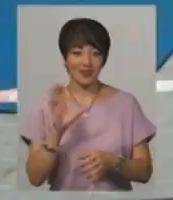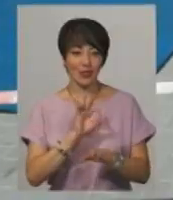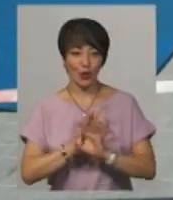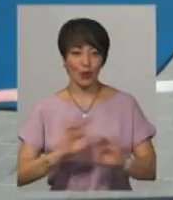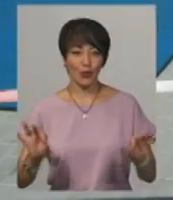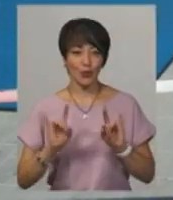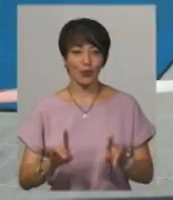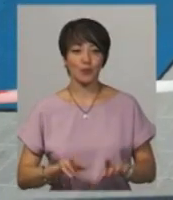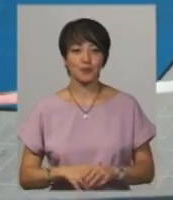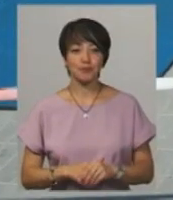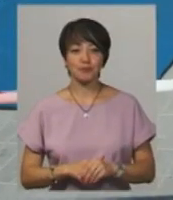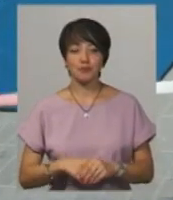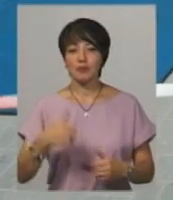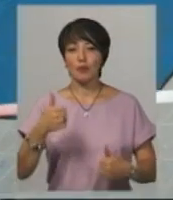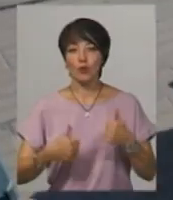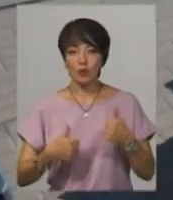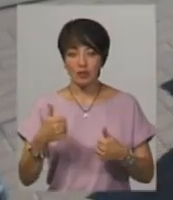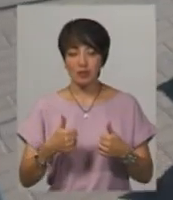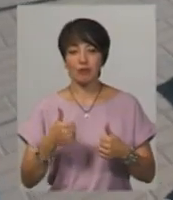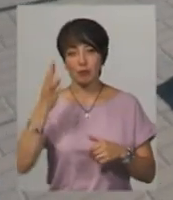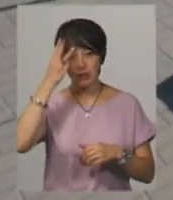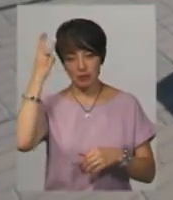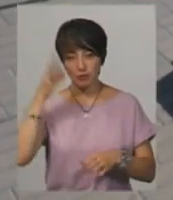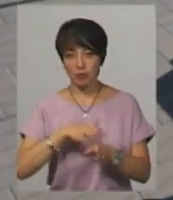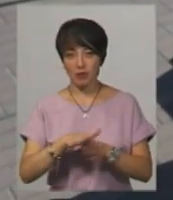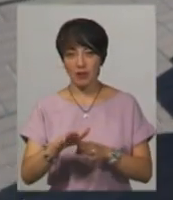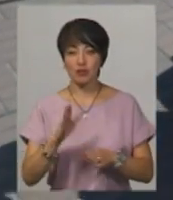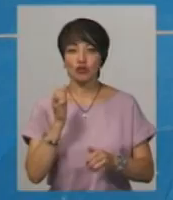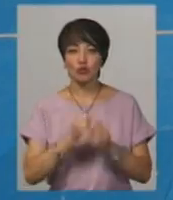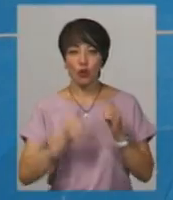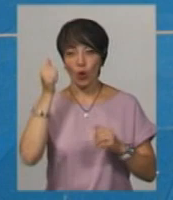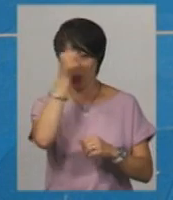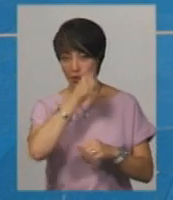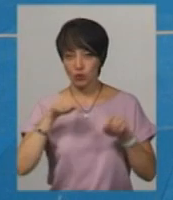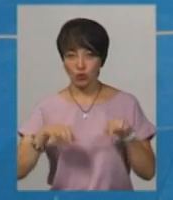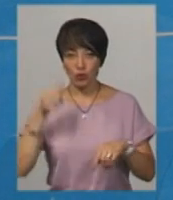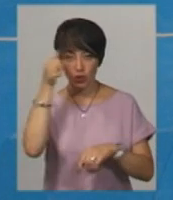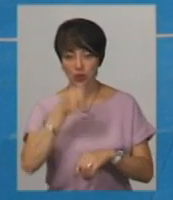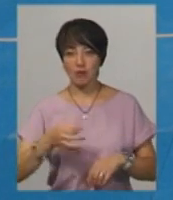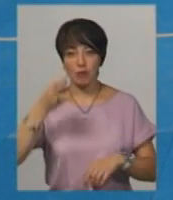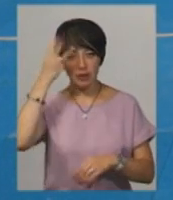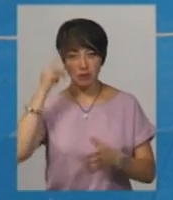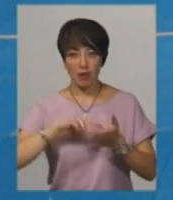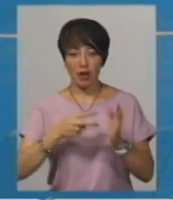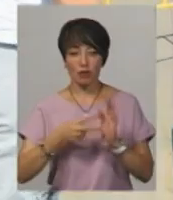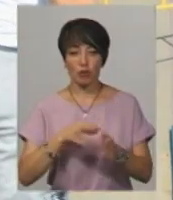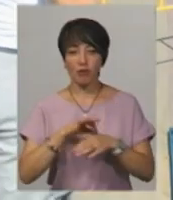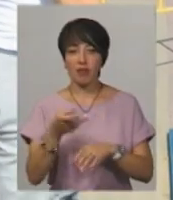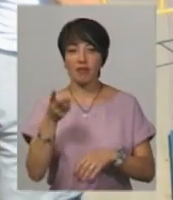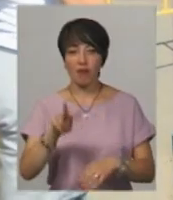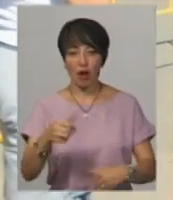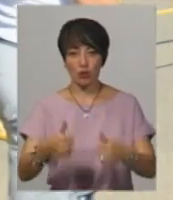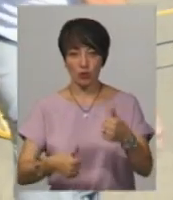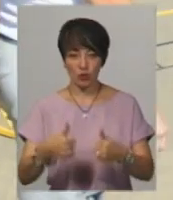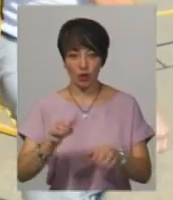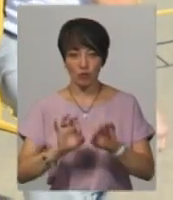Турнір «Скорсвіту Бадио-Поділля» у Хмельницькому відбувається щорічно. Цьогоріч у обласному центру планують провести ще два турніри,